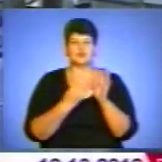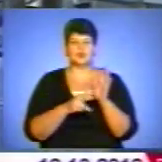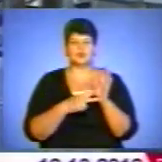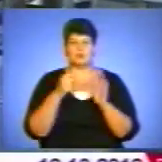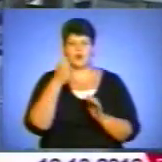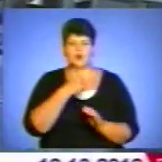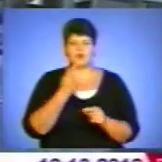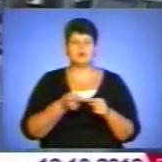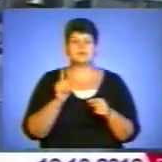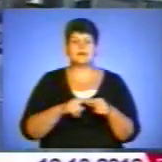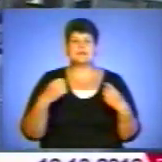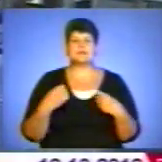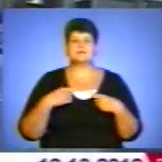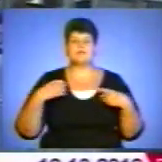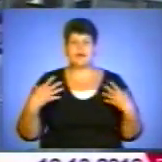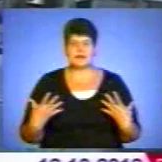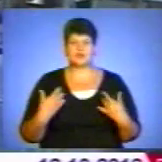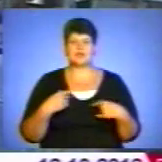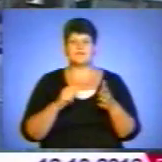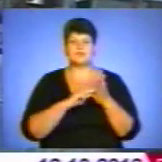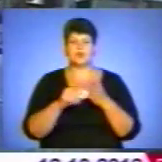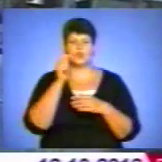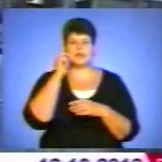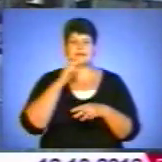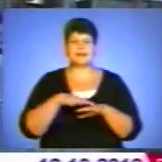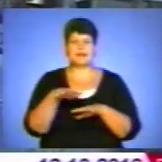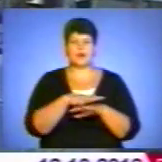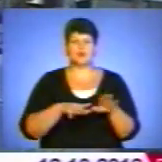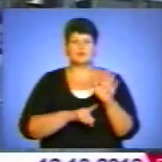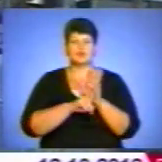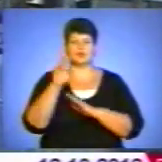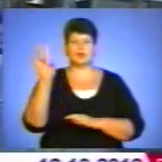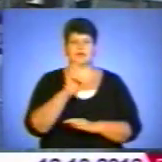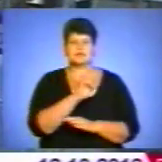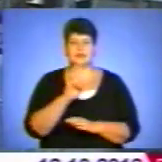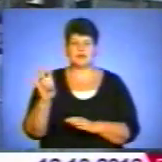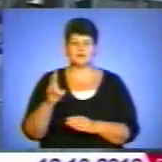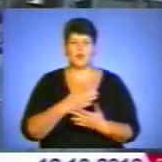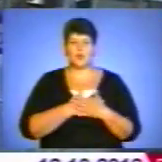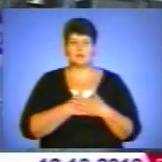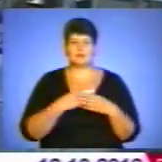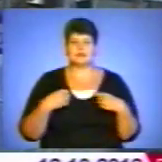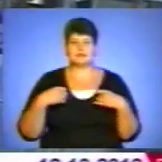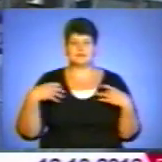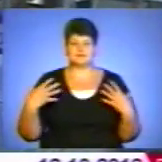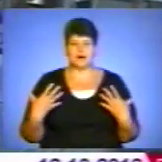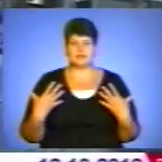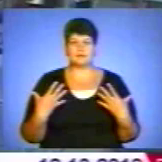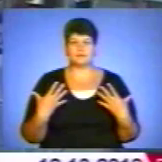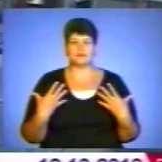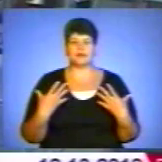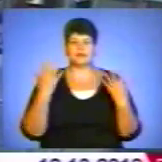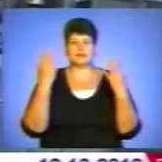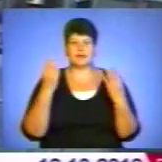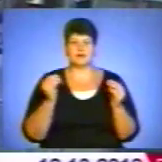яке відзначає український народ з початком християнства, улюблене свято, наш день покрови Пресвятої